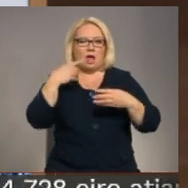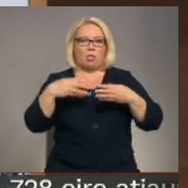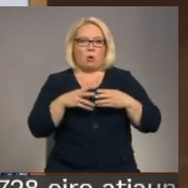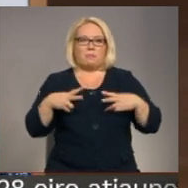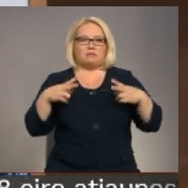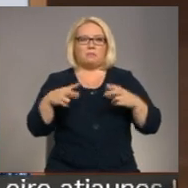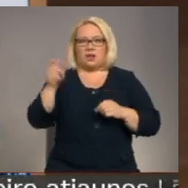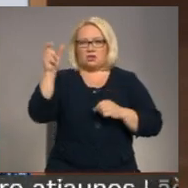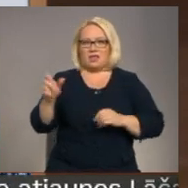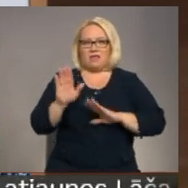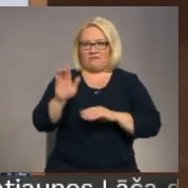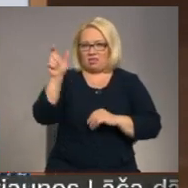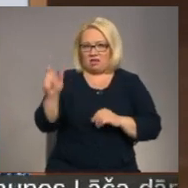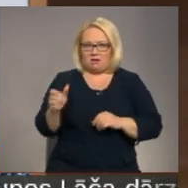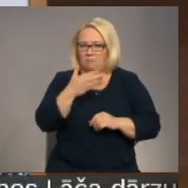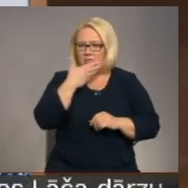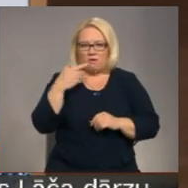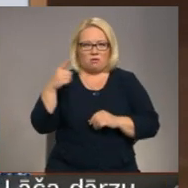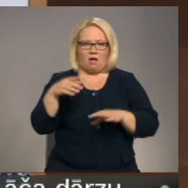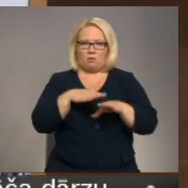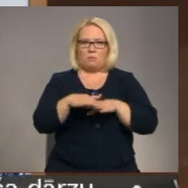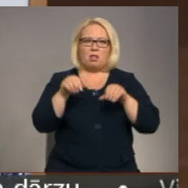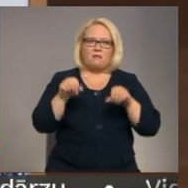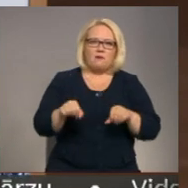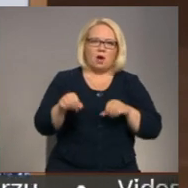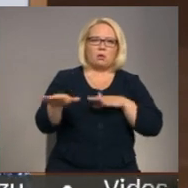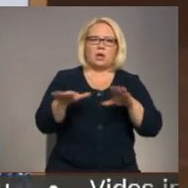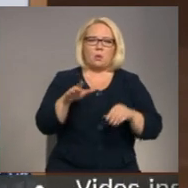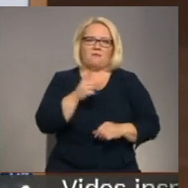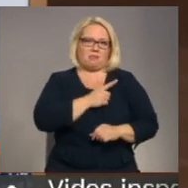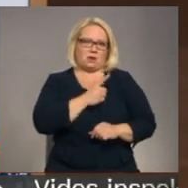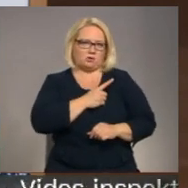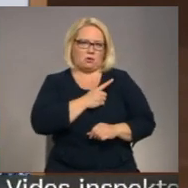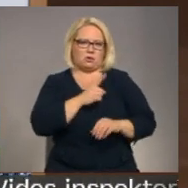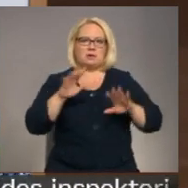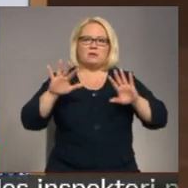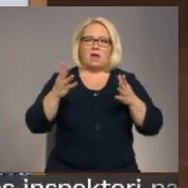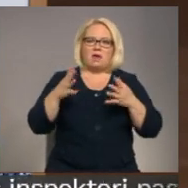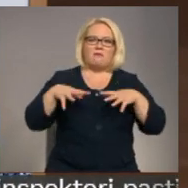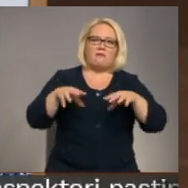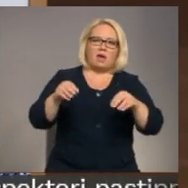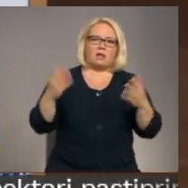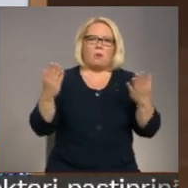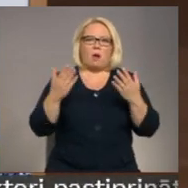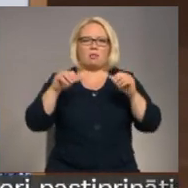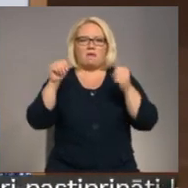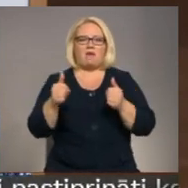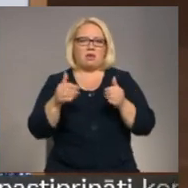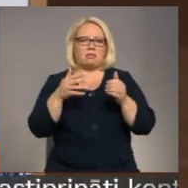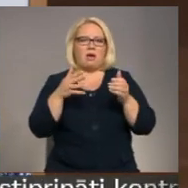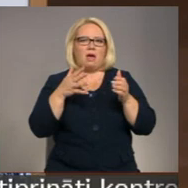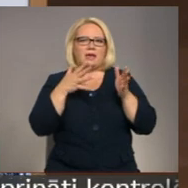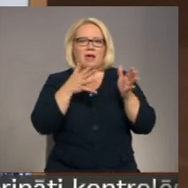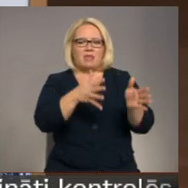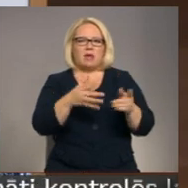vietniekam nav tādu pilnvaru rīkoties vienpersoniski vai veikt kāda veida ietekmi uz